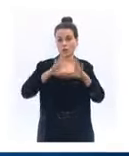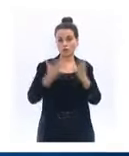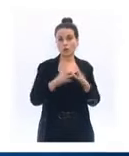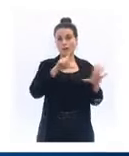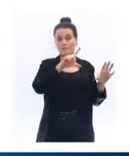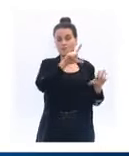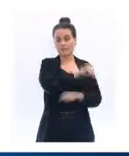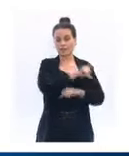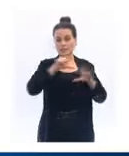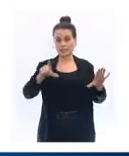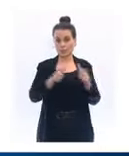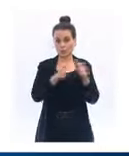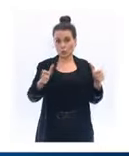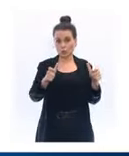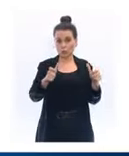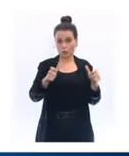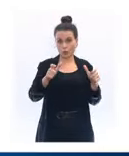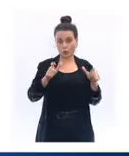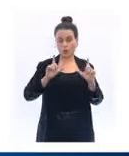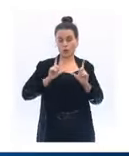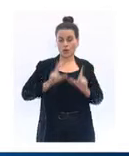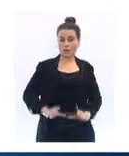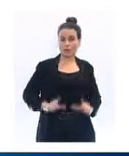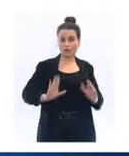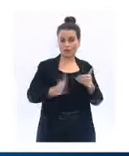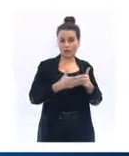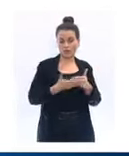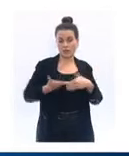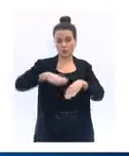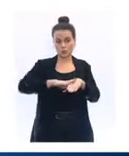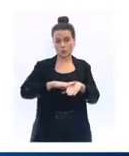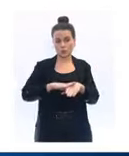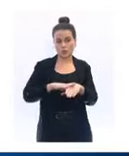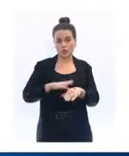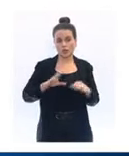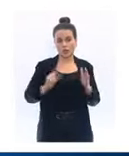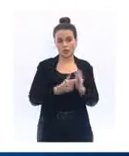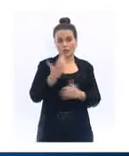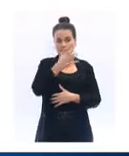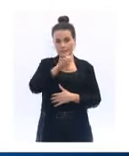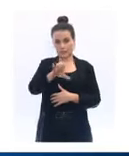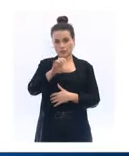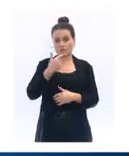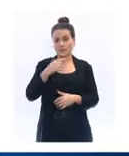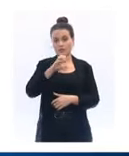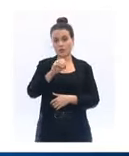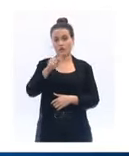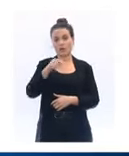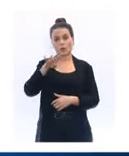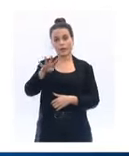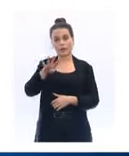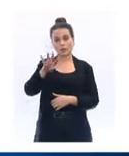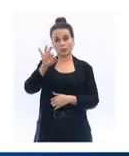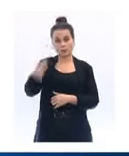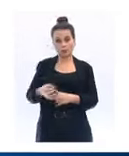sur les 61 500 que compte le pays, c'est-à-dire 0,04% de fermeture. Il y avait 293 classes